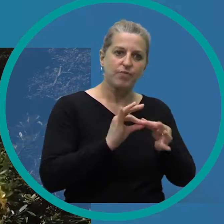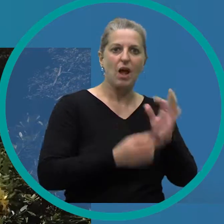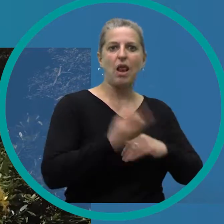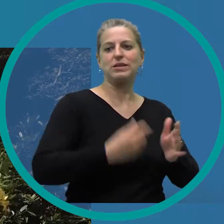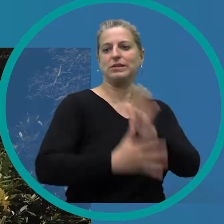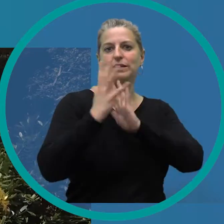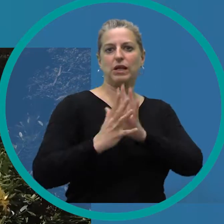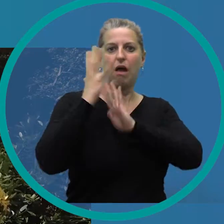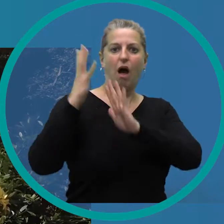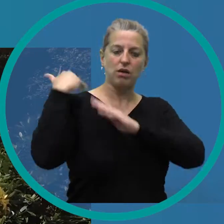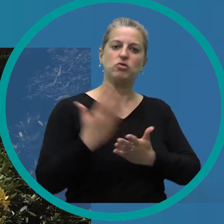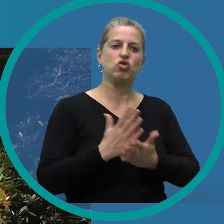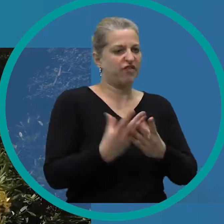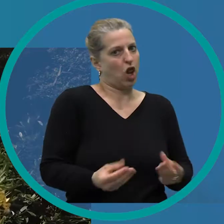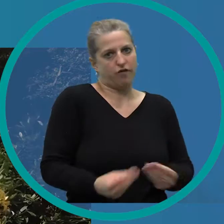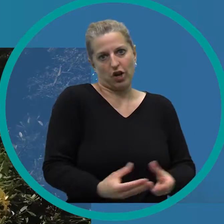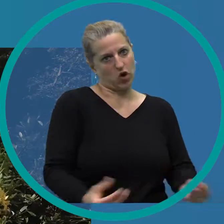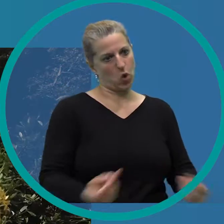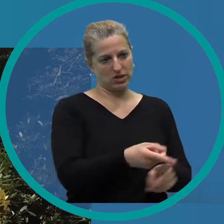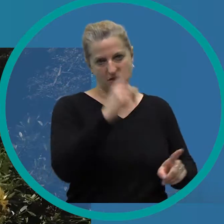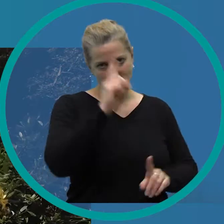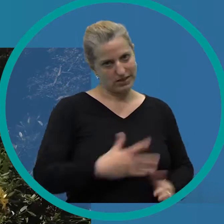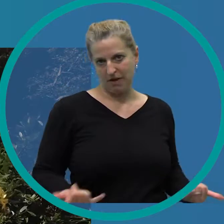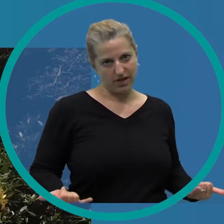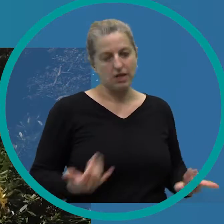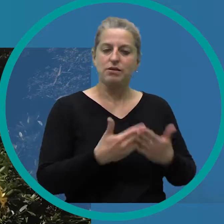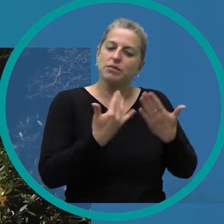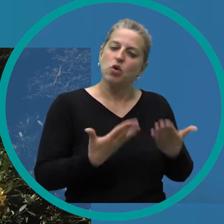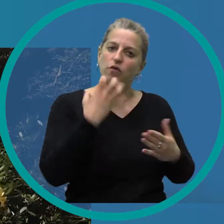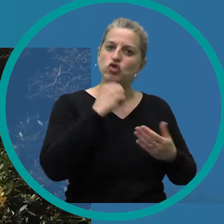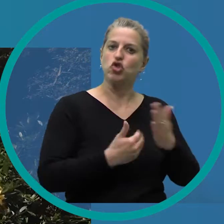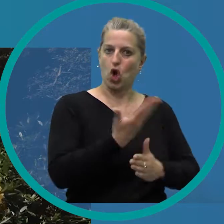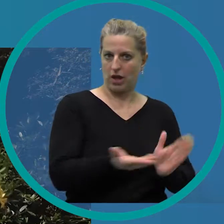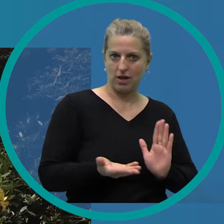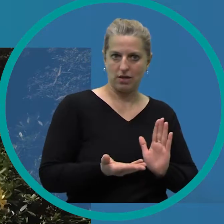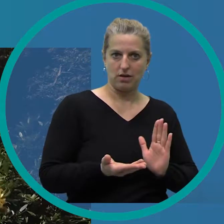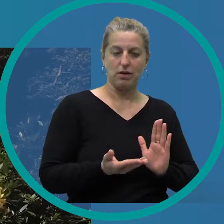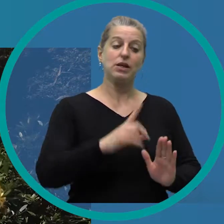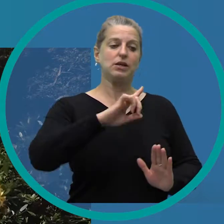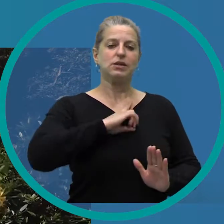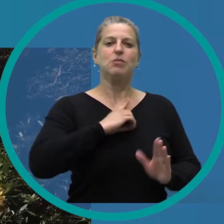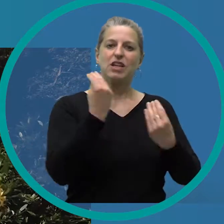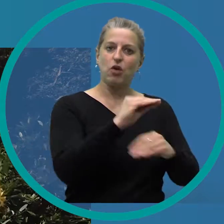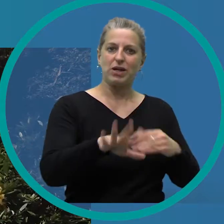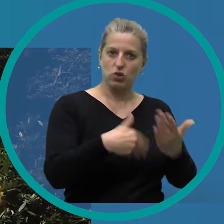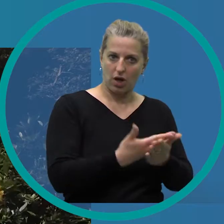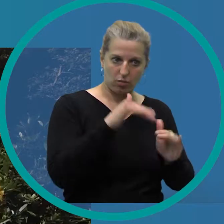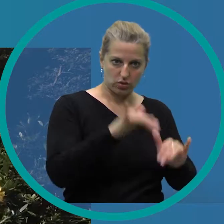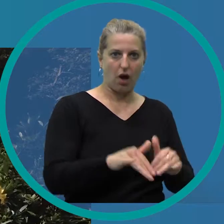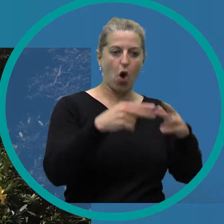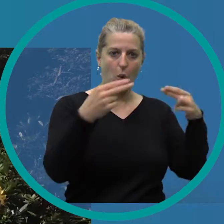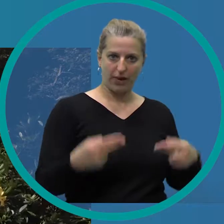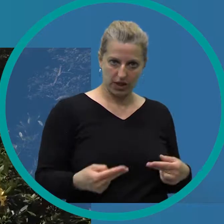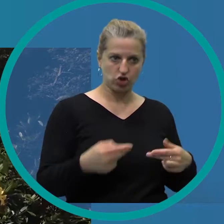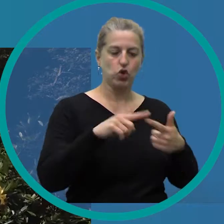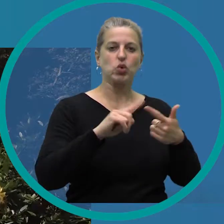die in den letzten zehn Jahrzehnten verloren gegangen sind in der Bevölkerung. Und so wollen wir angehen. Wir machen, wir haben Informationsangebote auf